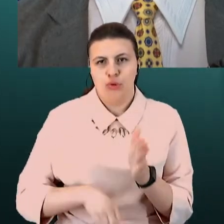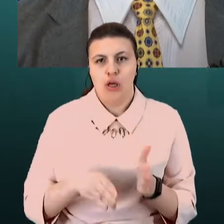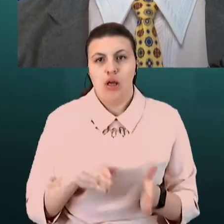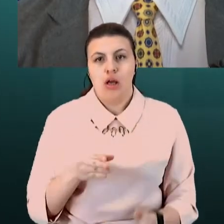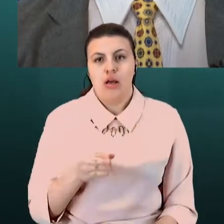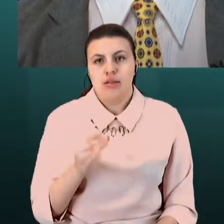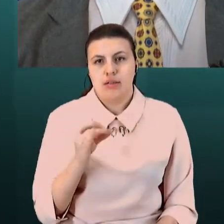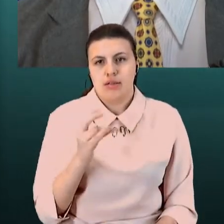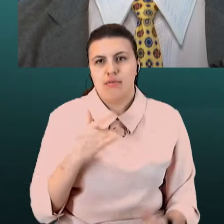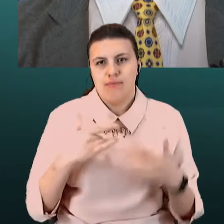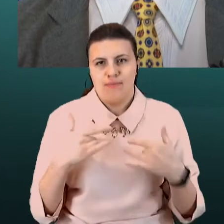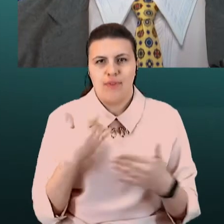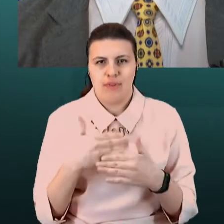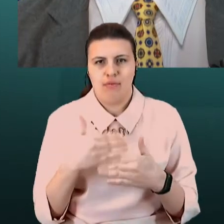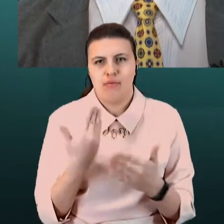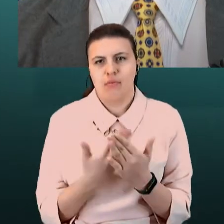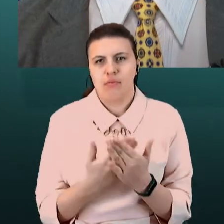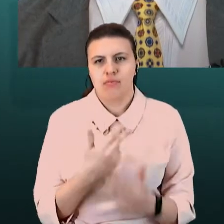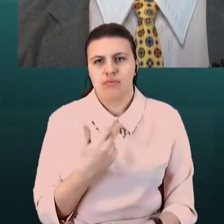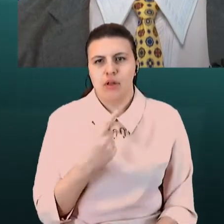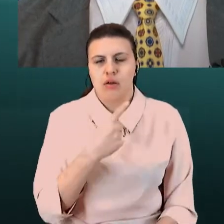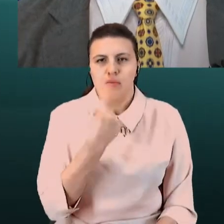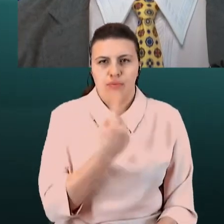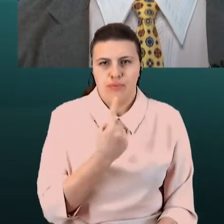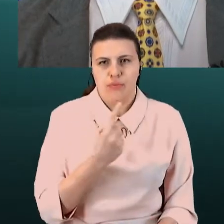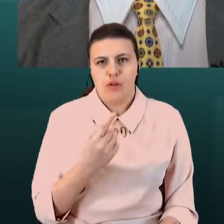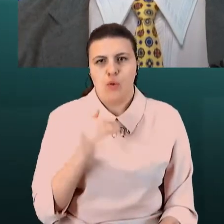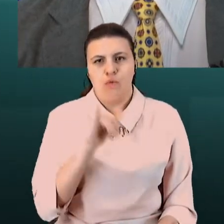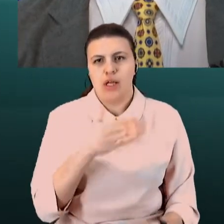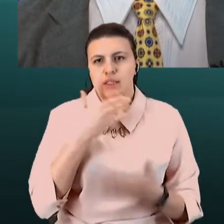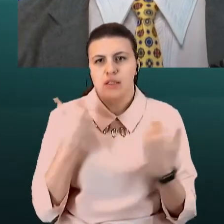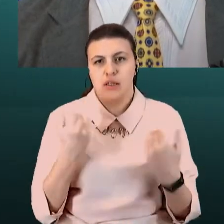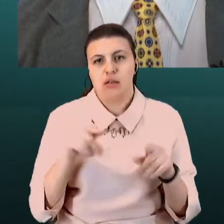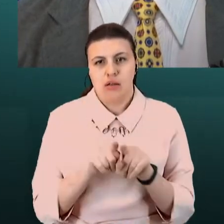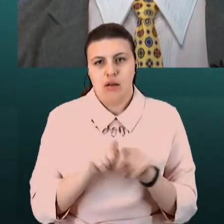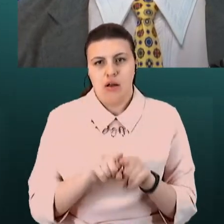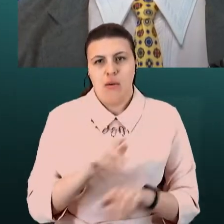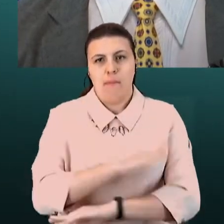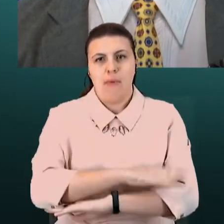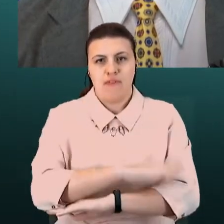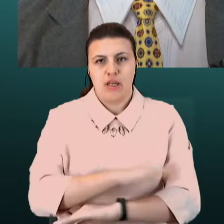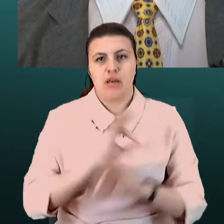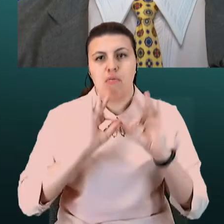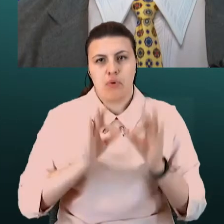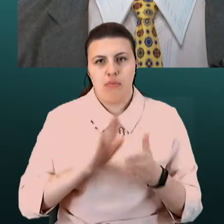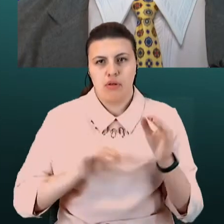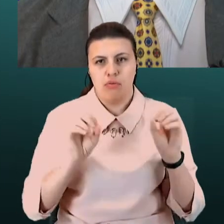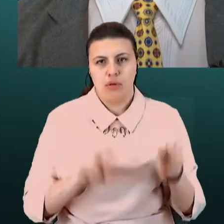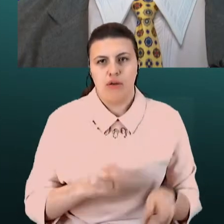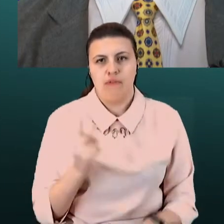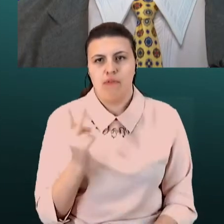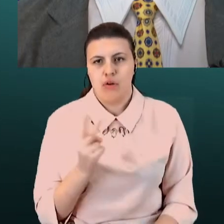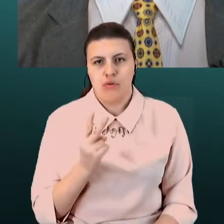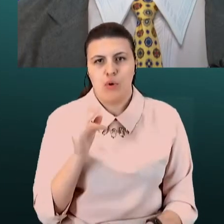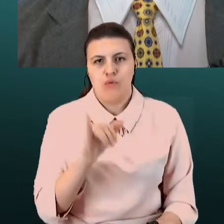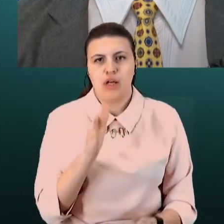– у вас нет вірусом імунодефицита, і, значить, ваша модель поведення правильна і безопасна. Сценарій номер два – у вас є